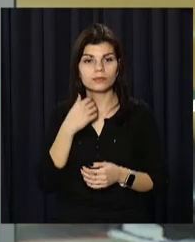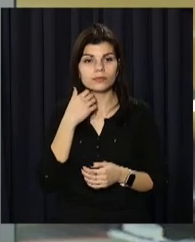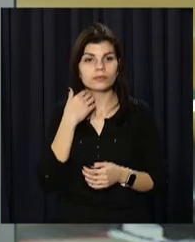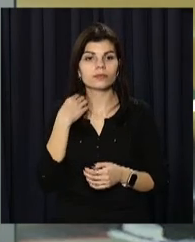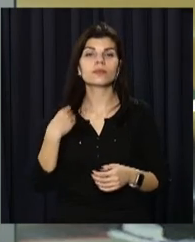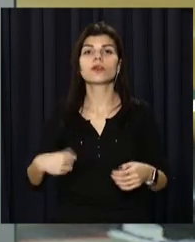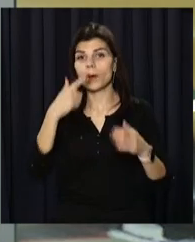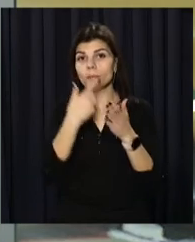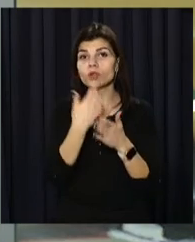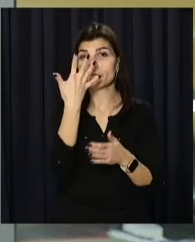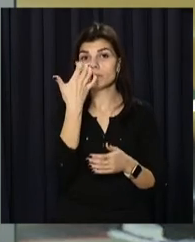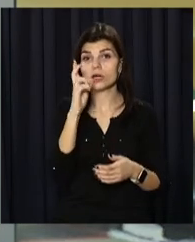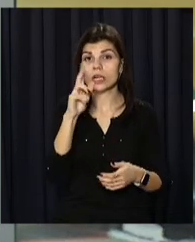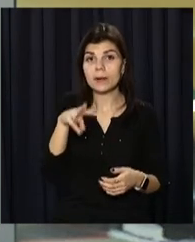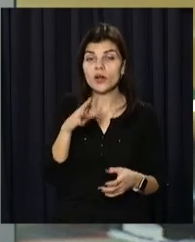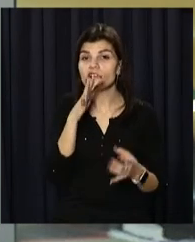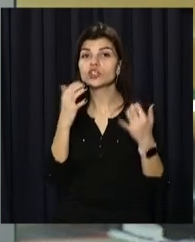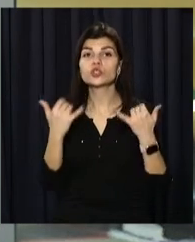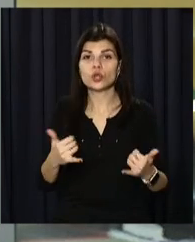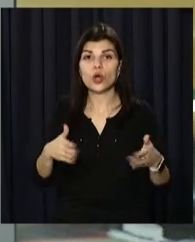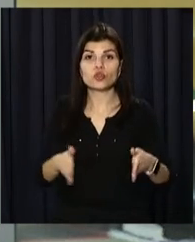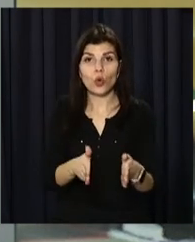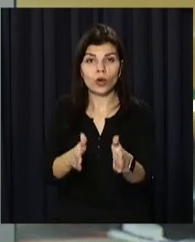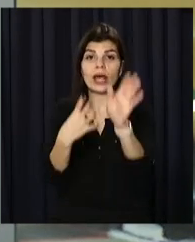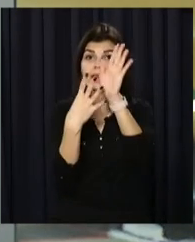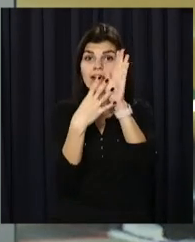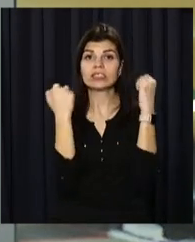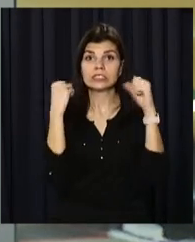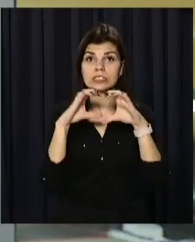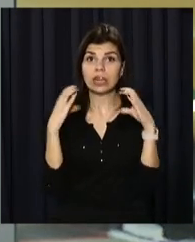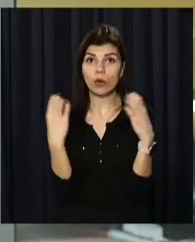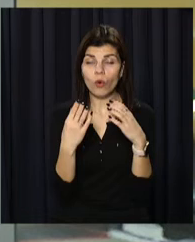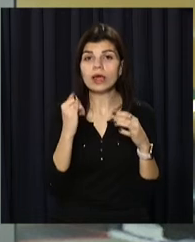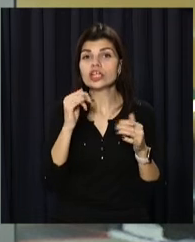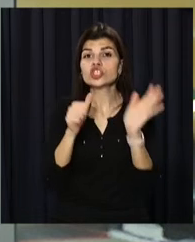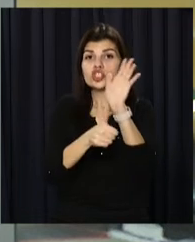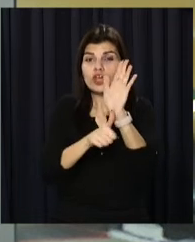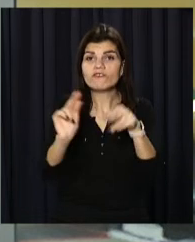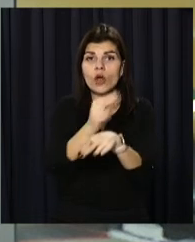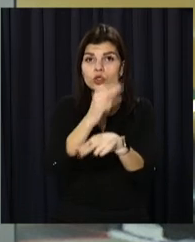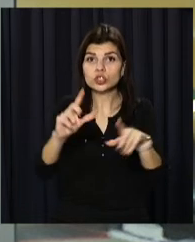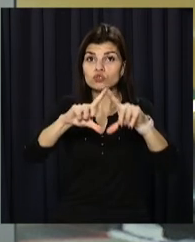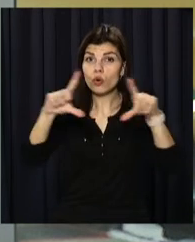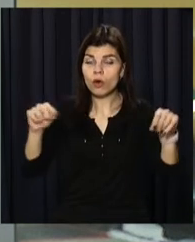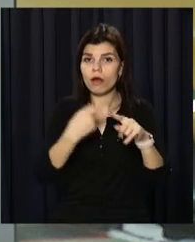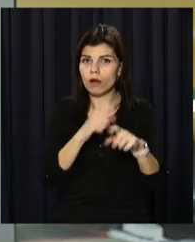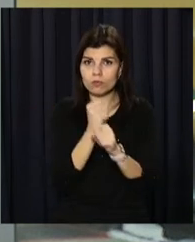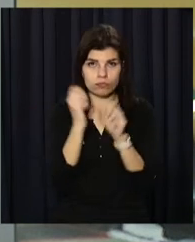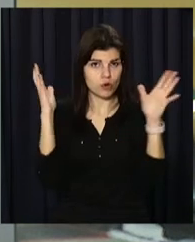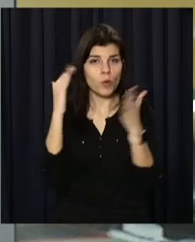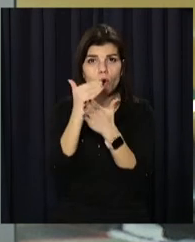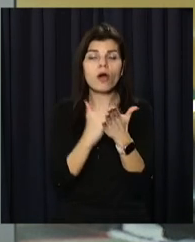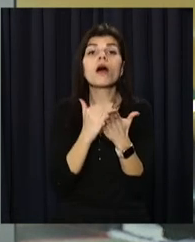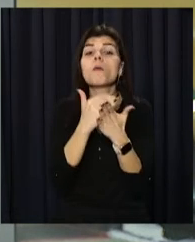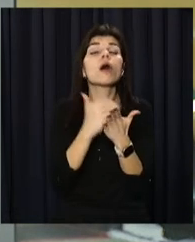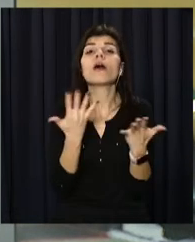Понад 500 кілометрів сучасних доріг, 9 стадіонів та 6 відремонтованих шкіл. Масштабні роботи за програмою